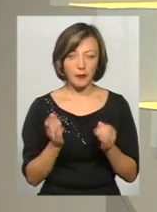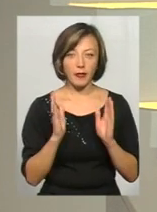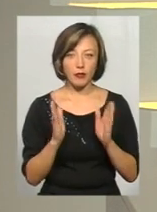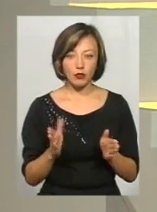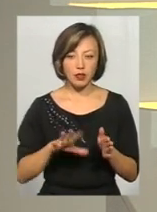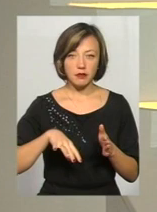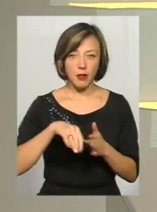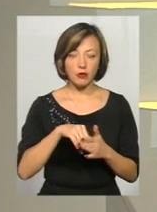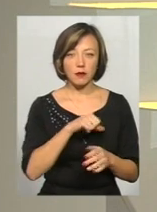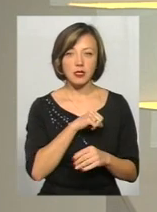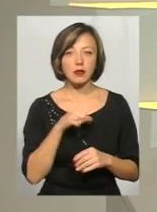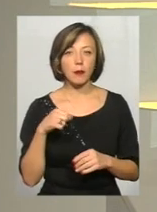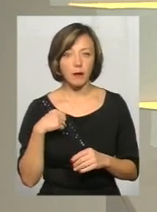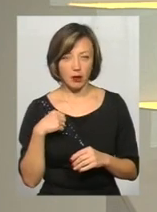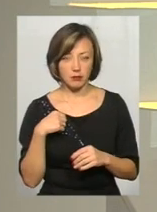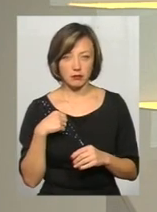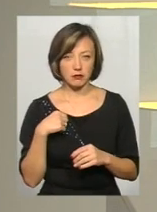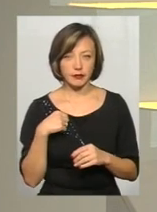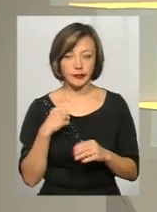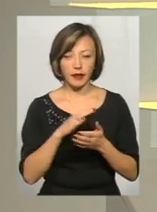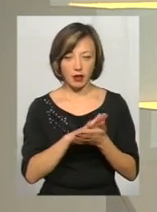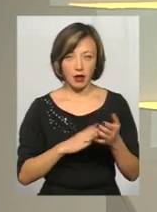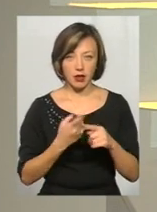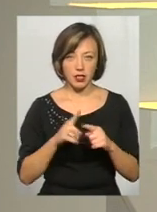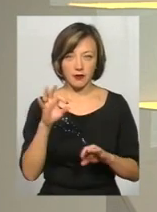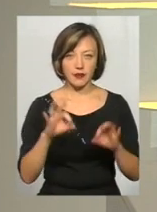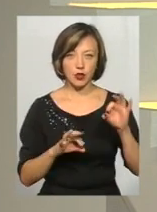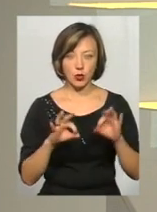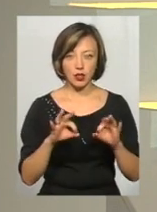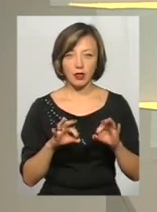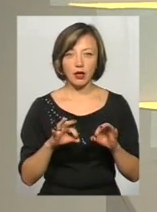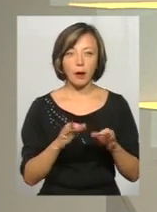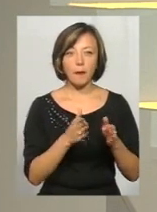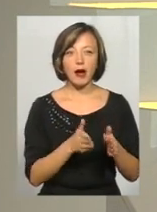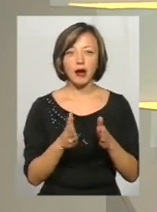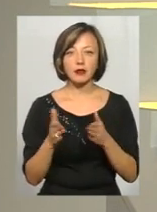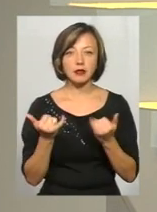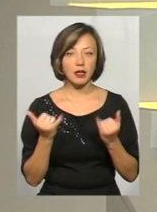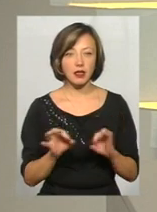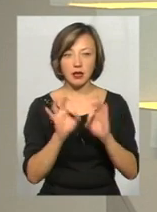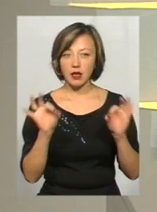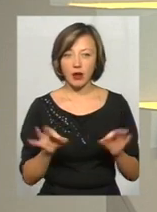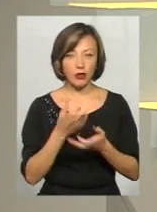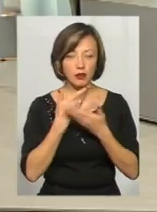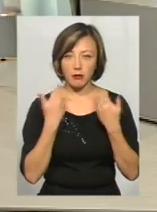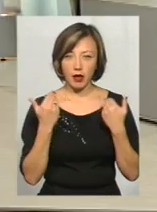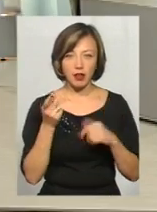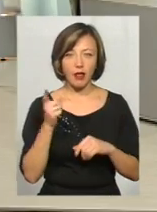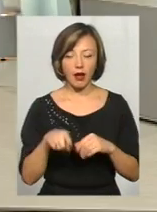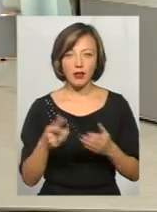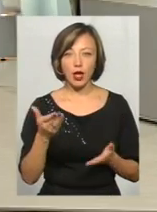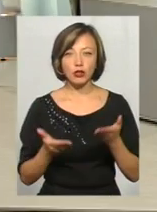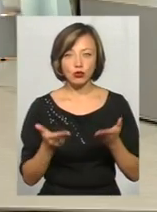буде все ж таки сплачувати і надалі ці відсотки. Тобто, механізму наразі ніякого немає. І навіть